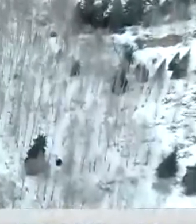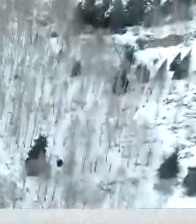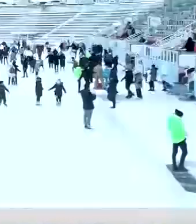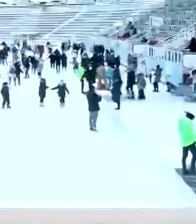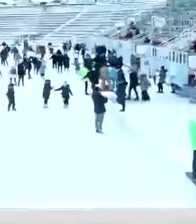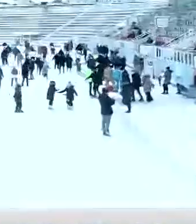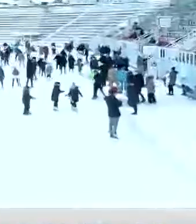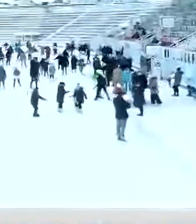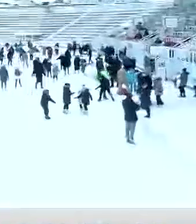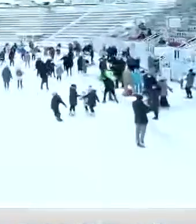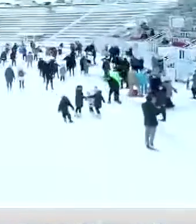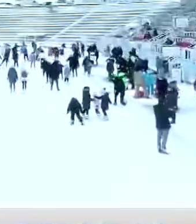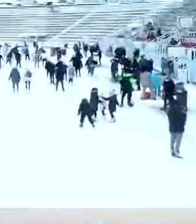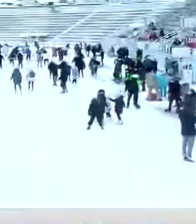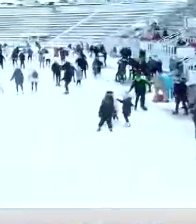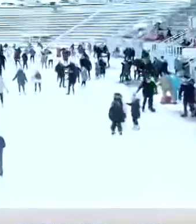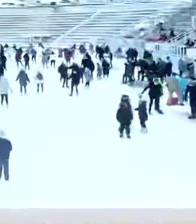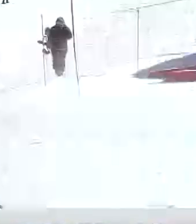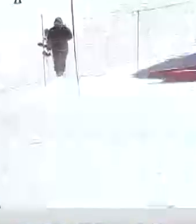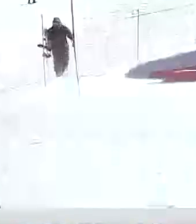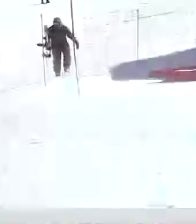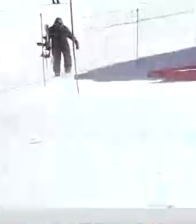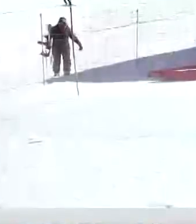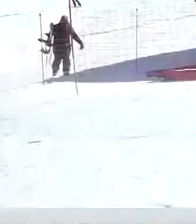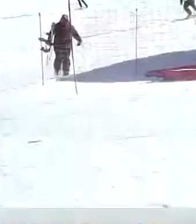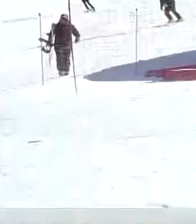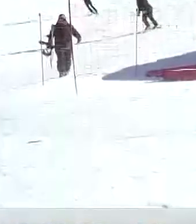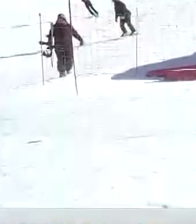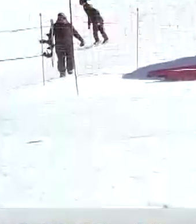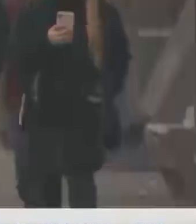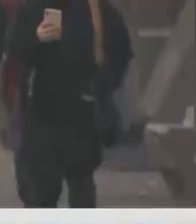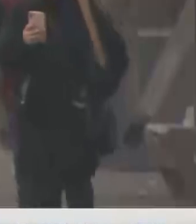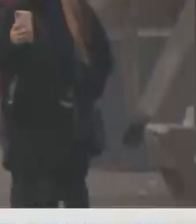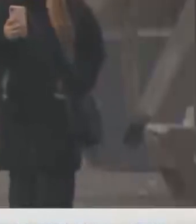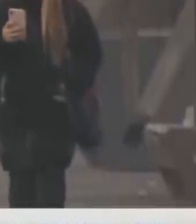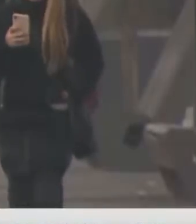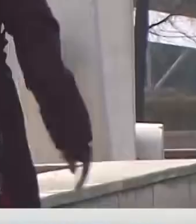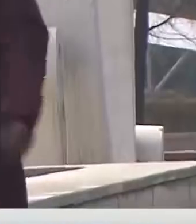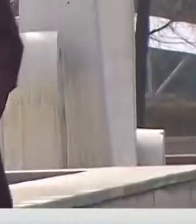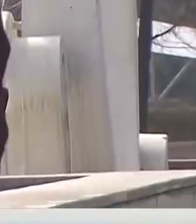ситуация с инфекцией стабилизируется, то некоторые ограничения могут снять.